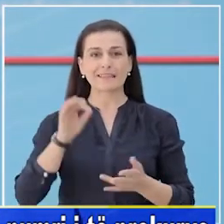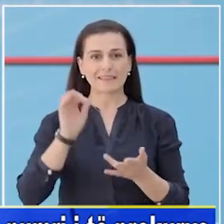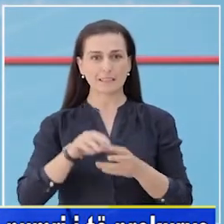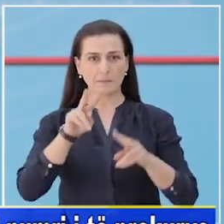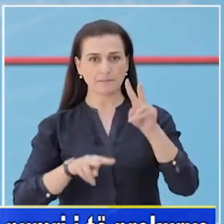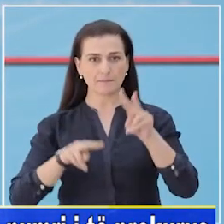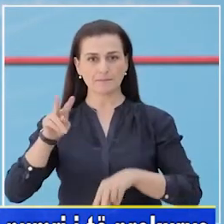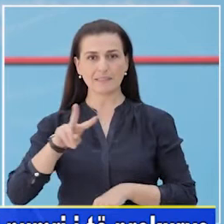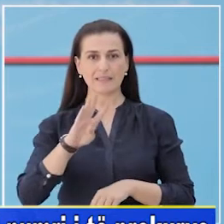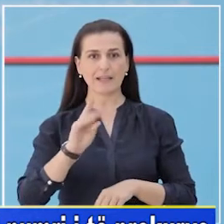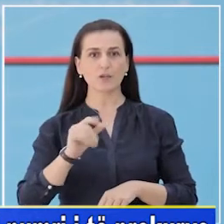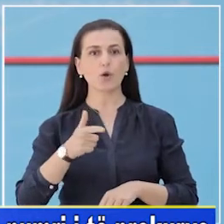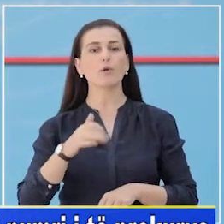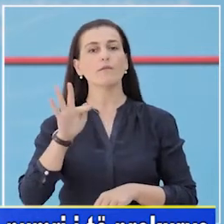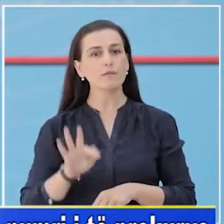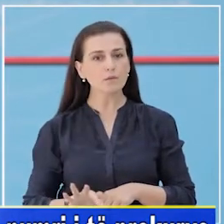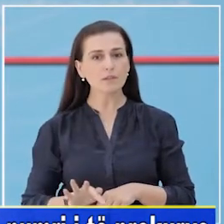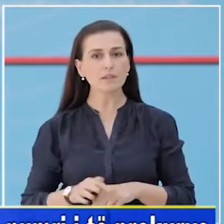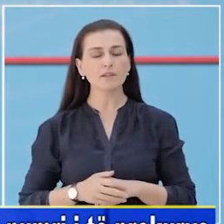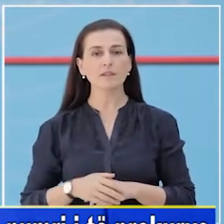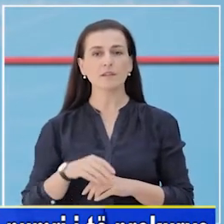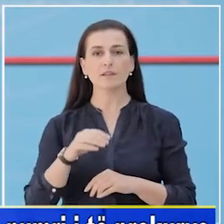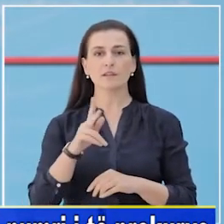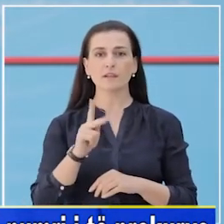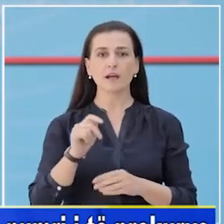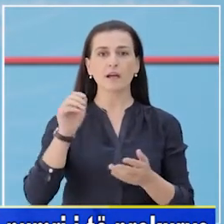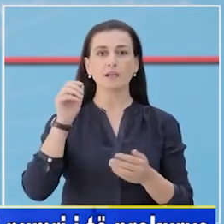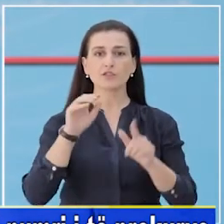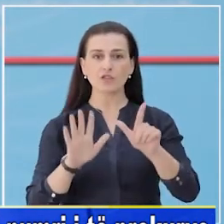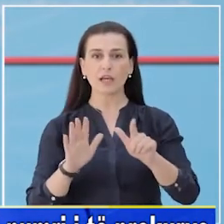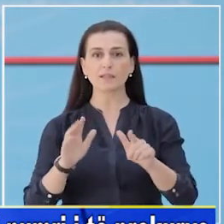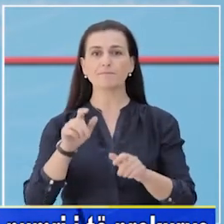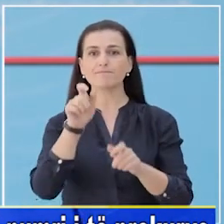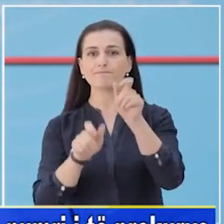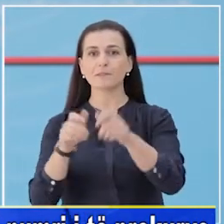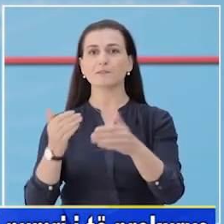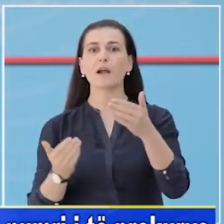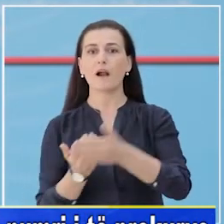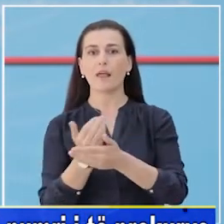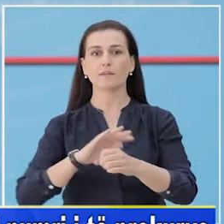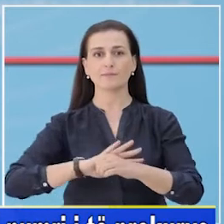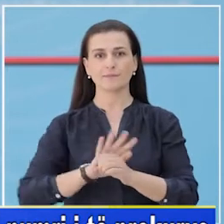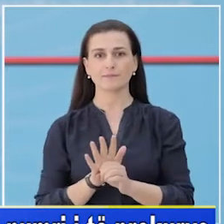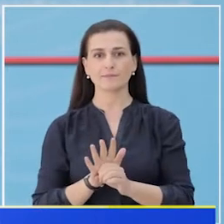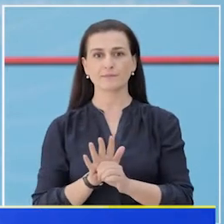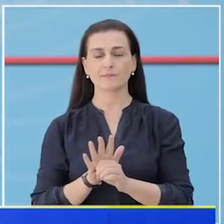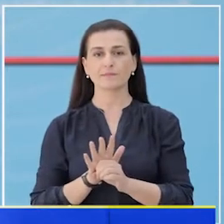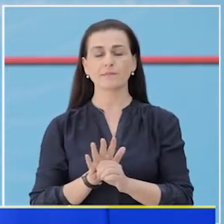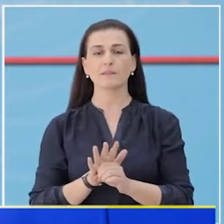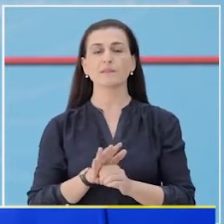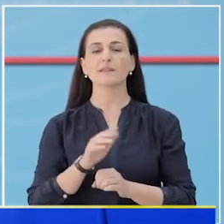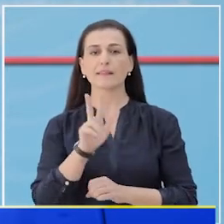rezultatet e testimeve, në 24 orët e fundit janë konfirmuar 7 raste pozitive me COVID-19,